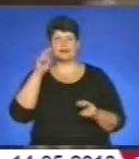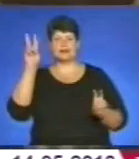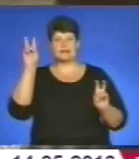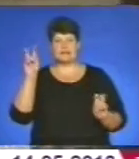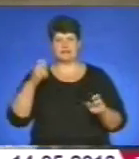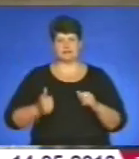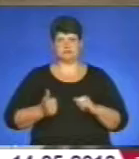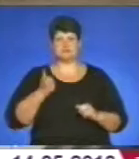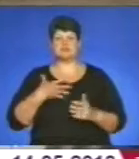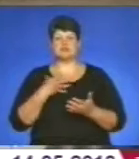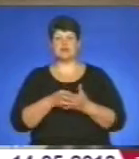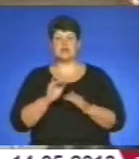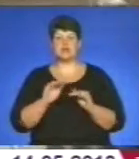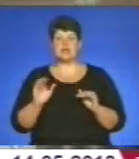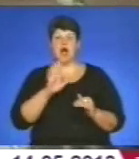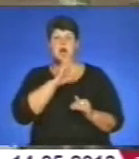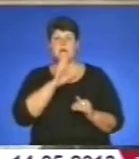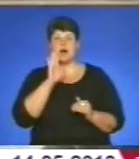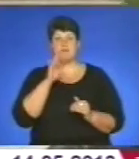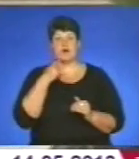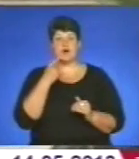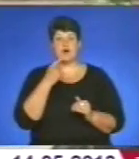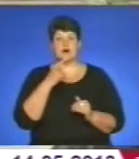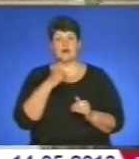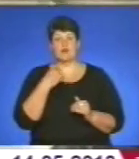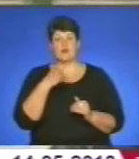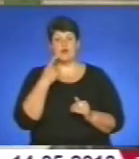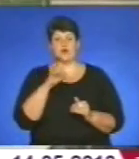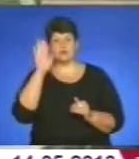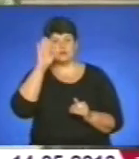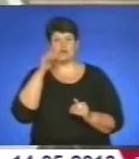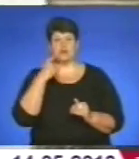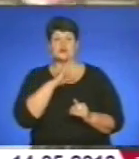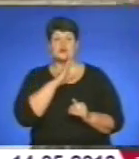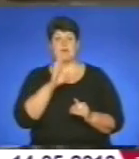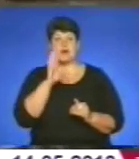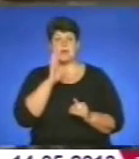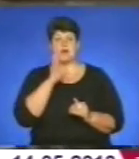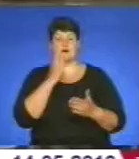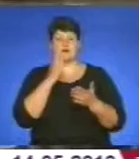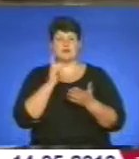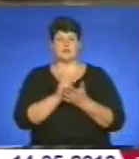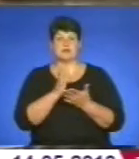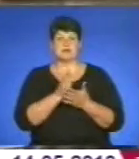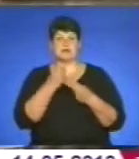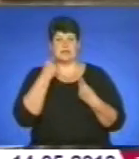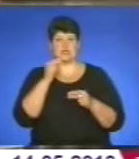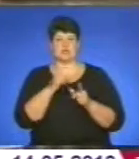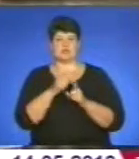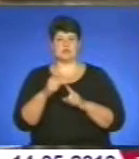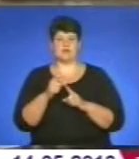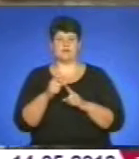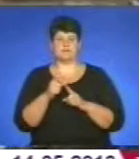своїми дітьми, а Роман вважає, що мама заслуговує на найкращі слова та нагороди. Маю медію на п'ятому